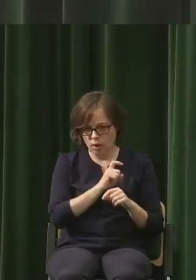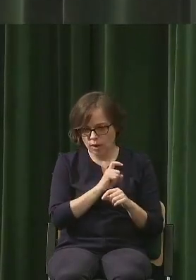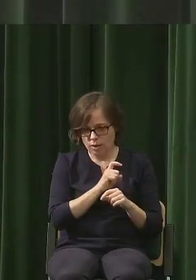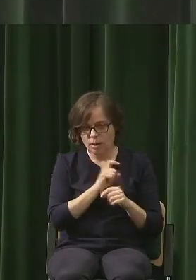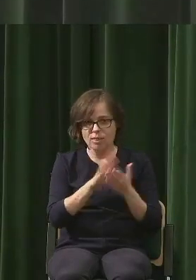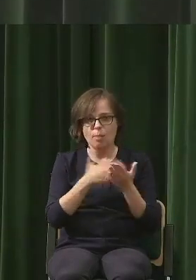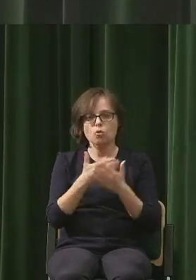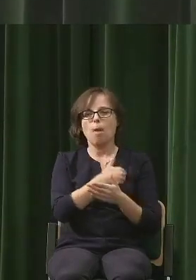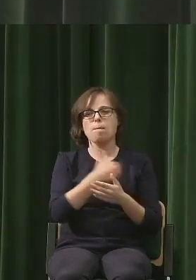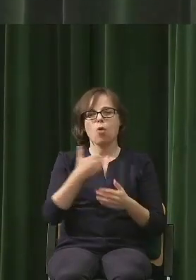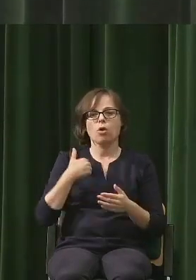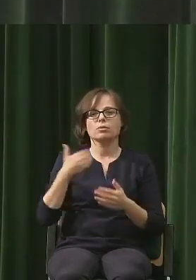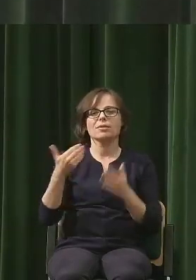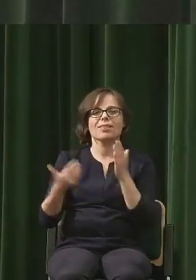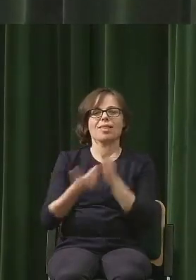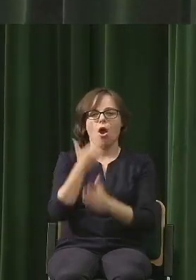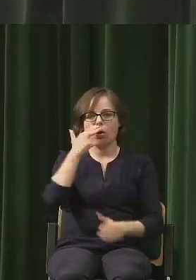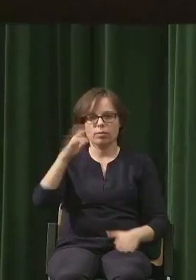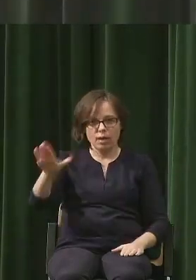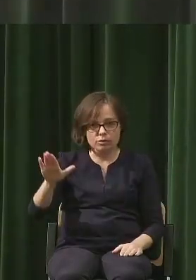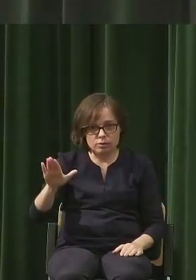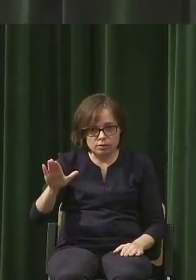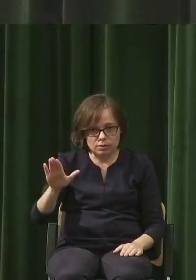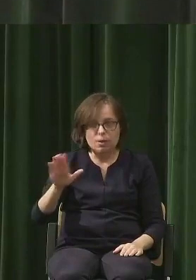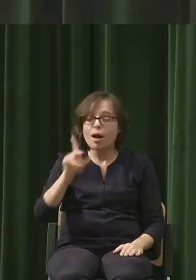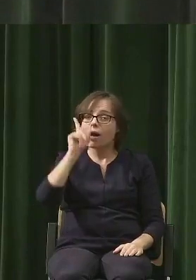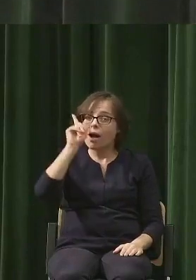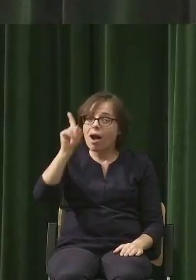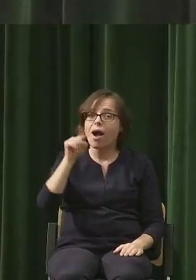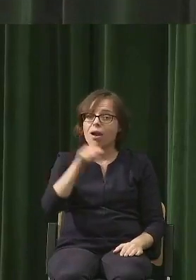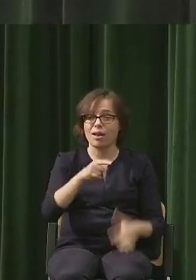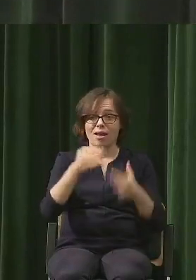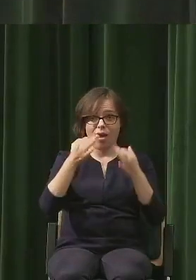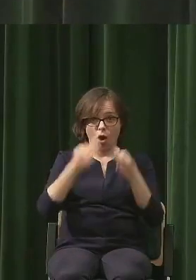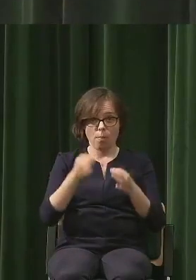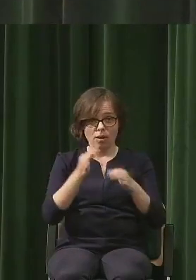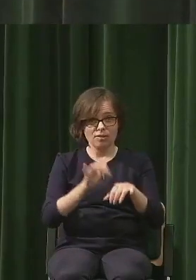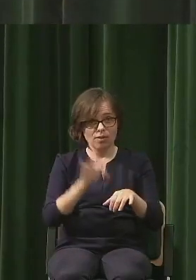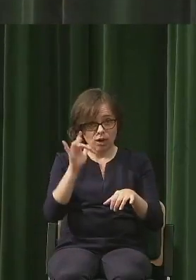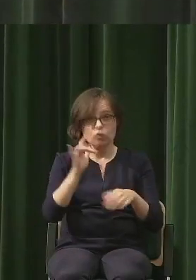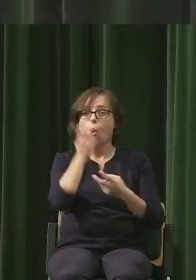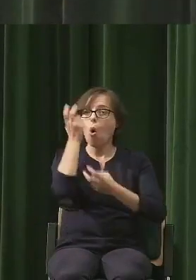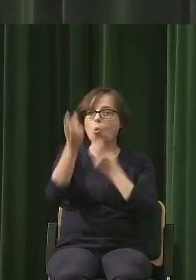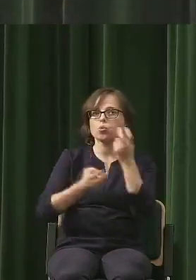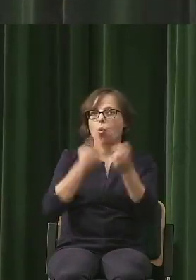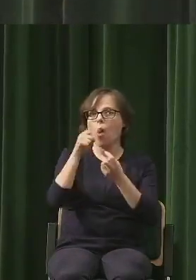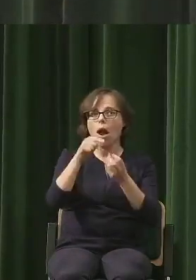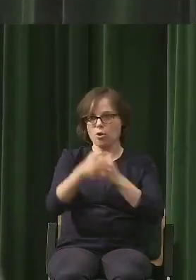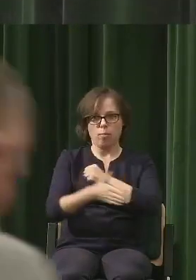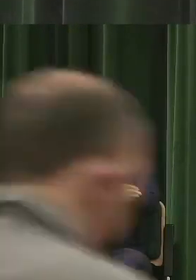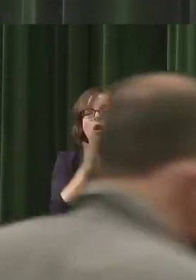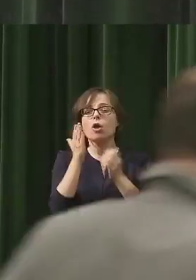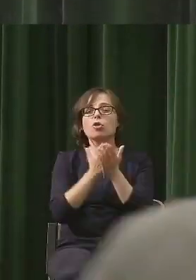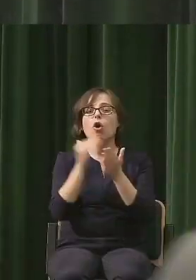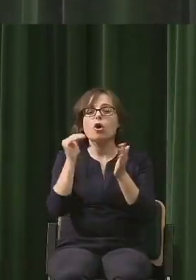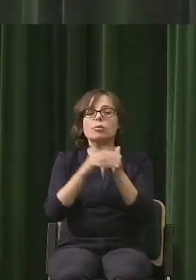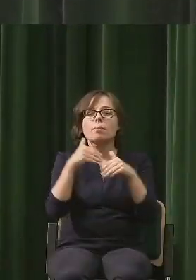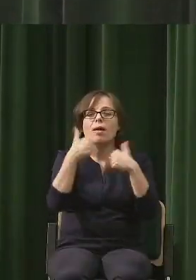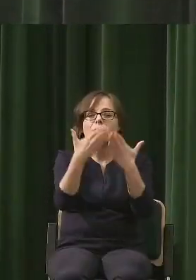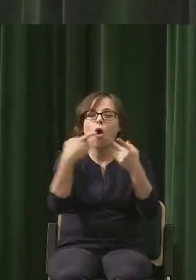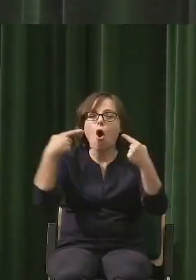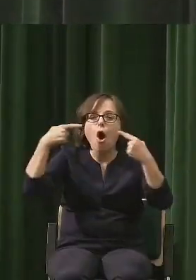w jakiś sposób zakodowane w tej obecnej ważliwości. Tylko trzeba dać właściwy cel, właściwe